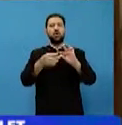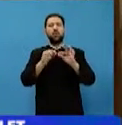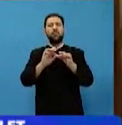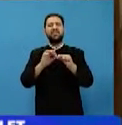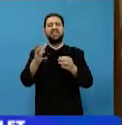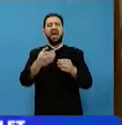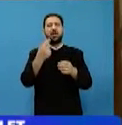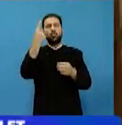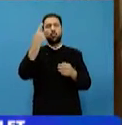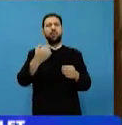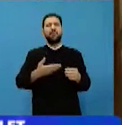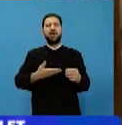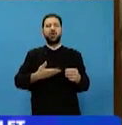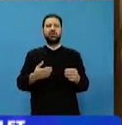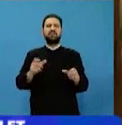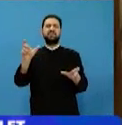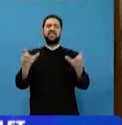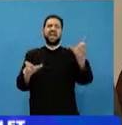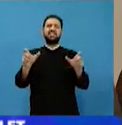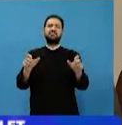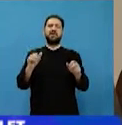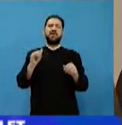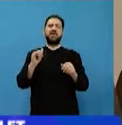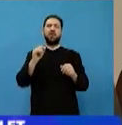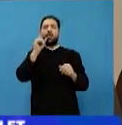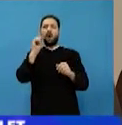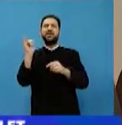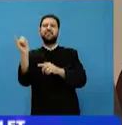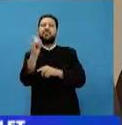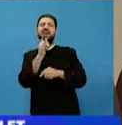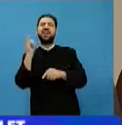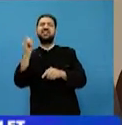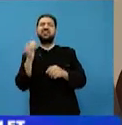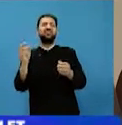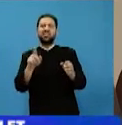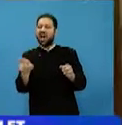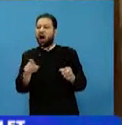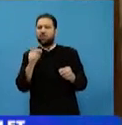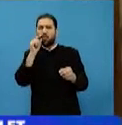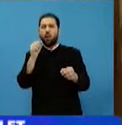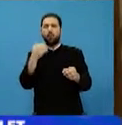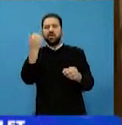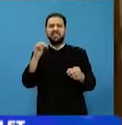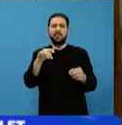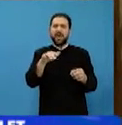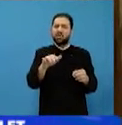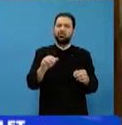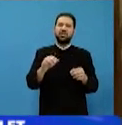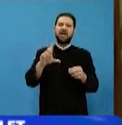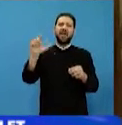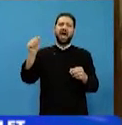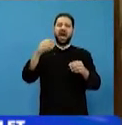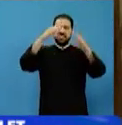unui preot despre Pelerin. Ce caută omul când merge la sfinți? Omul